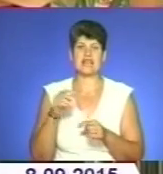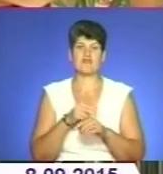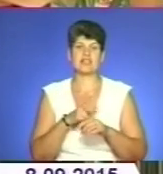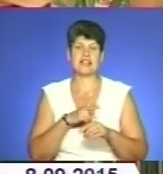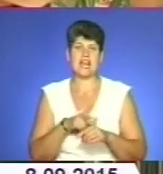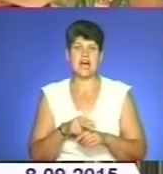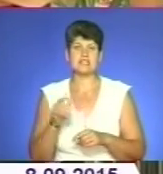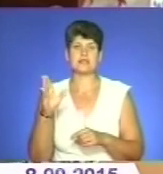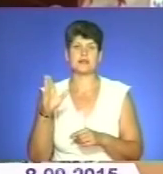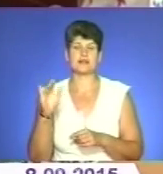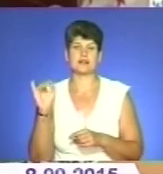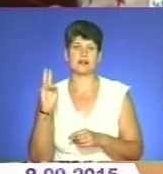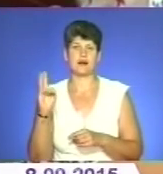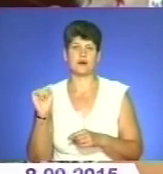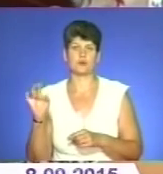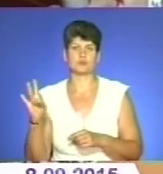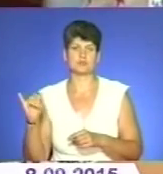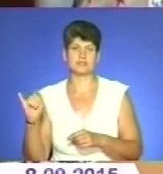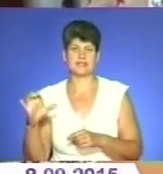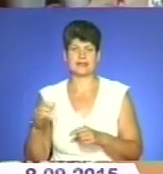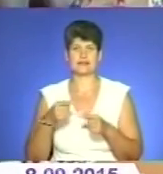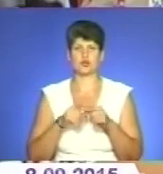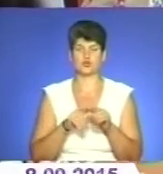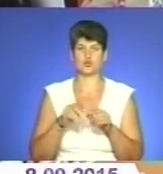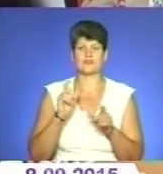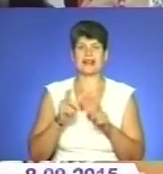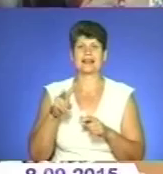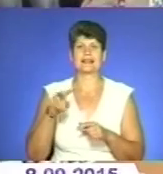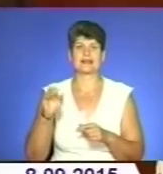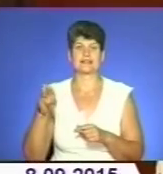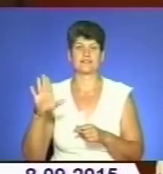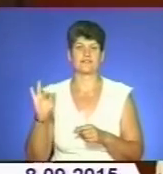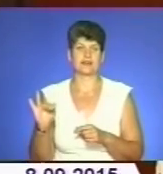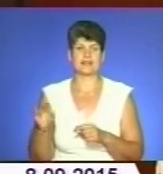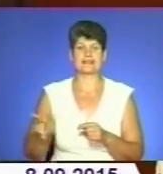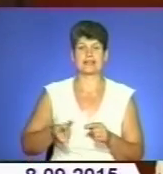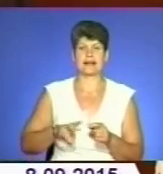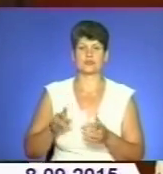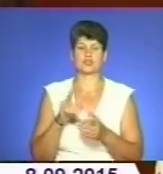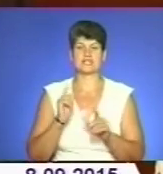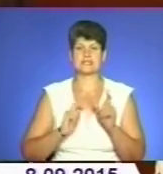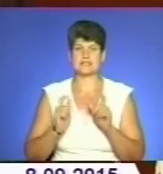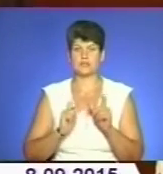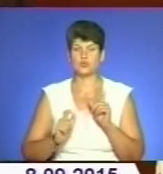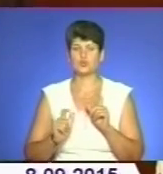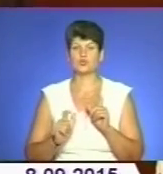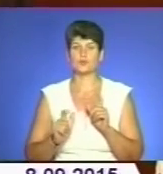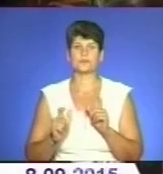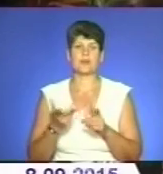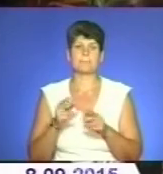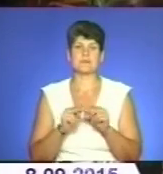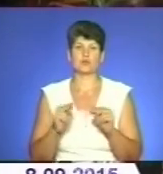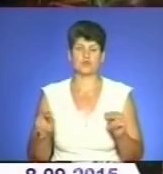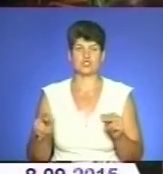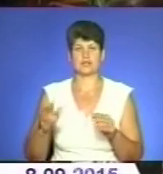Руткаускіне із Кауниського технологічного університету із Литви та директор інституту Вищої освіти Національної академії педагогічних